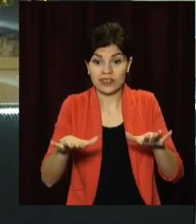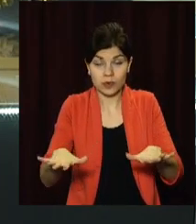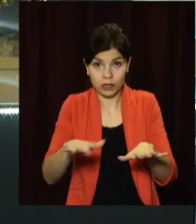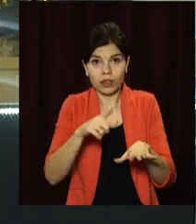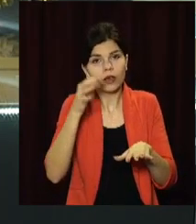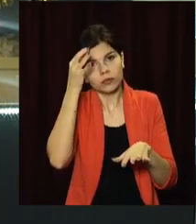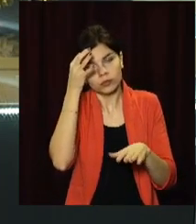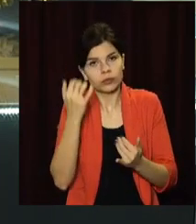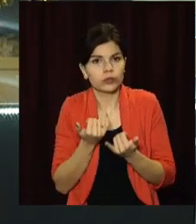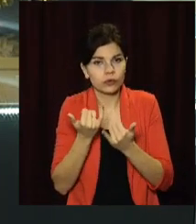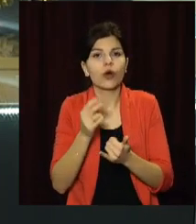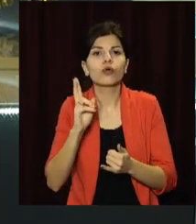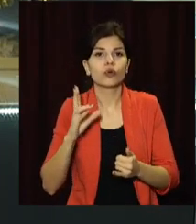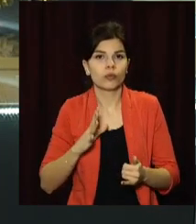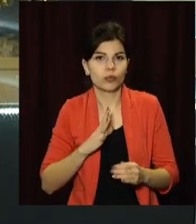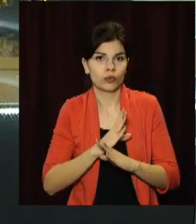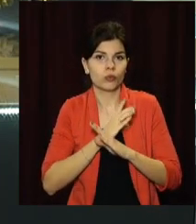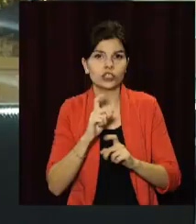спосіб шанували пам'ять померлих.